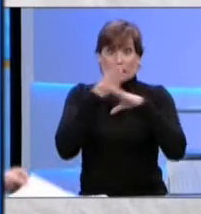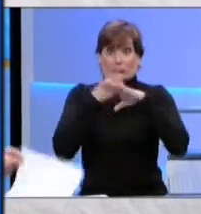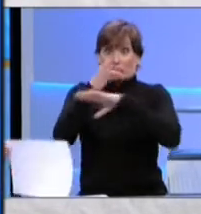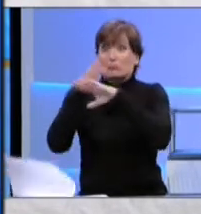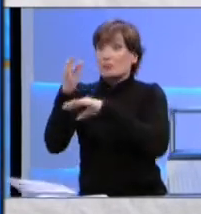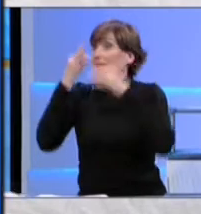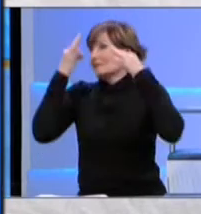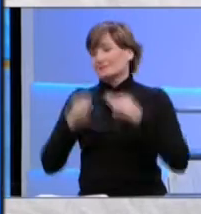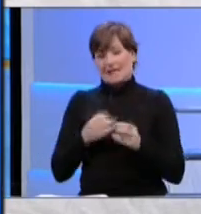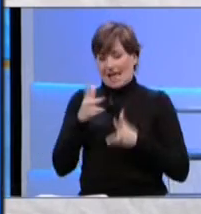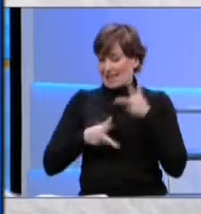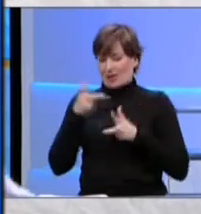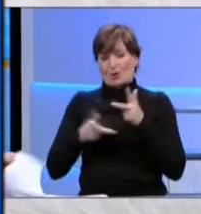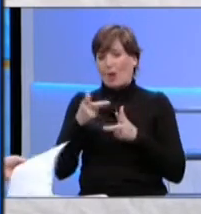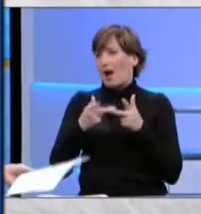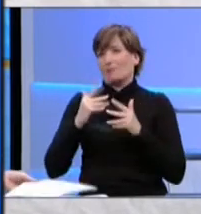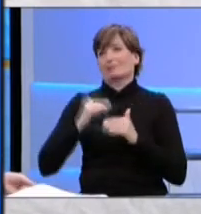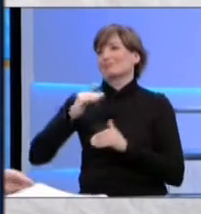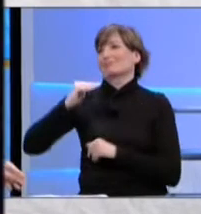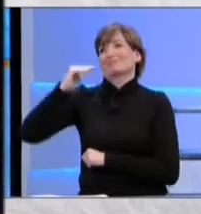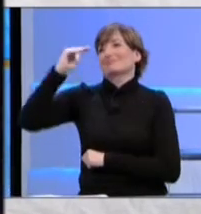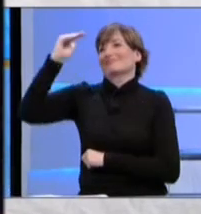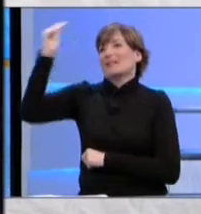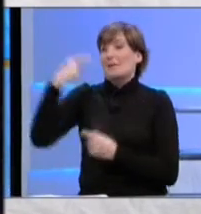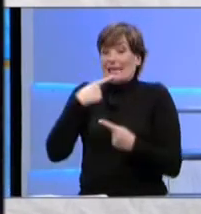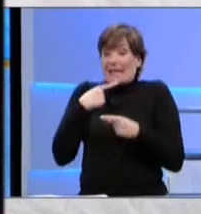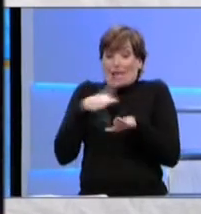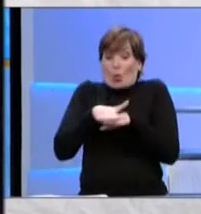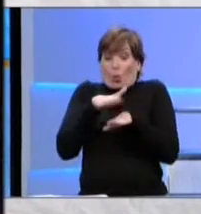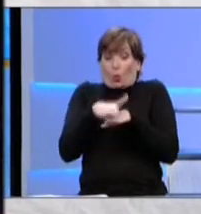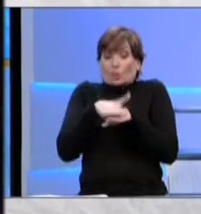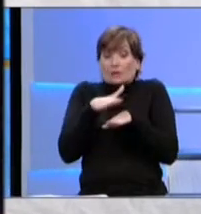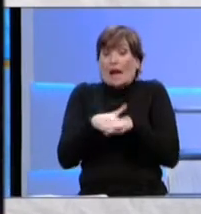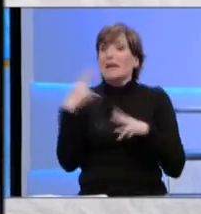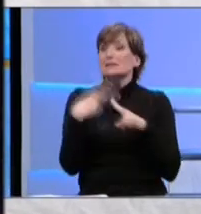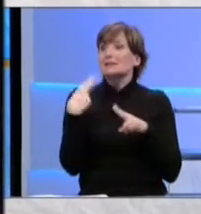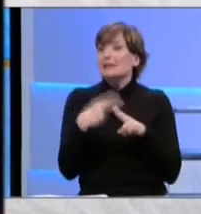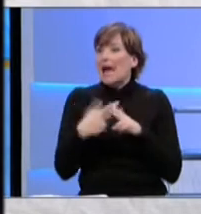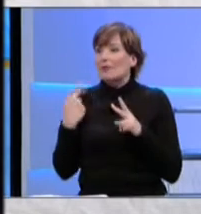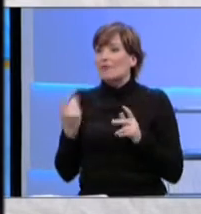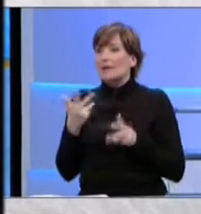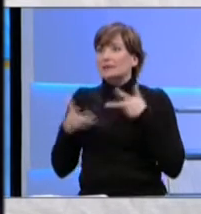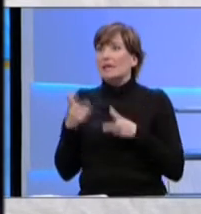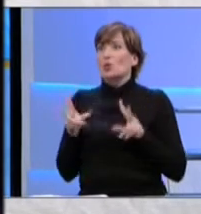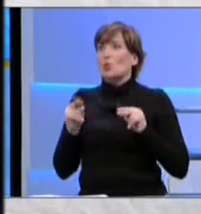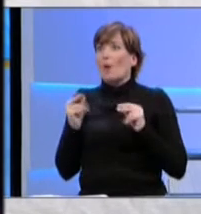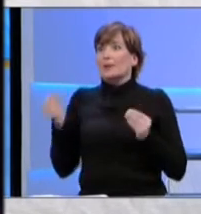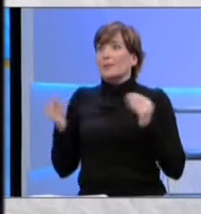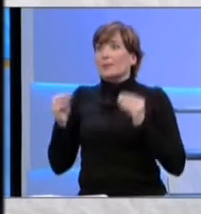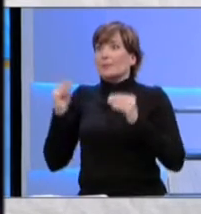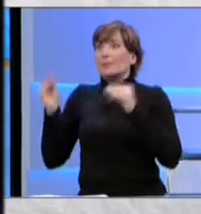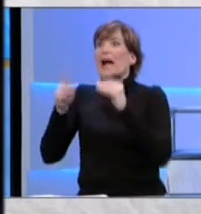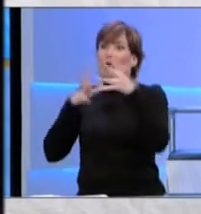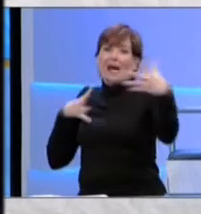è cresciuta con loro la lingua, perché sono gli stessi utenti che hanno nuove necessità e quindi tutti insieme